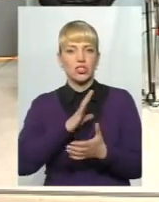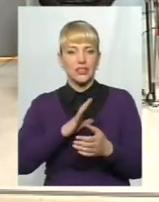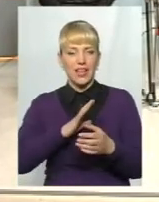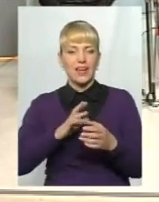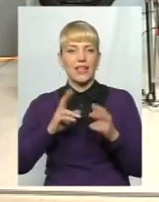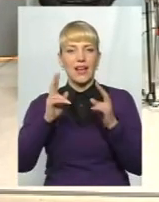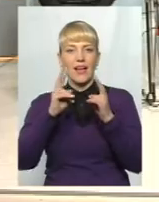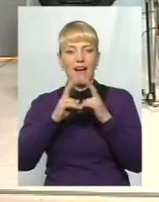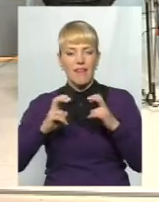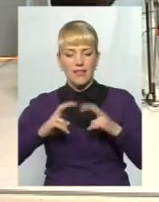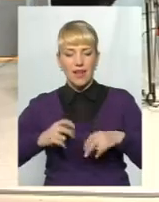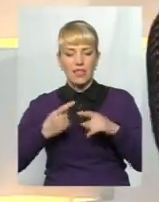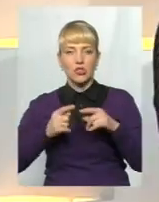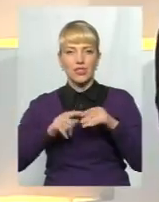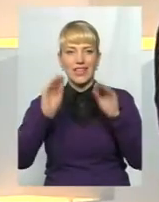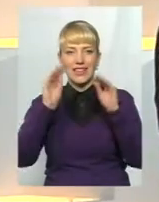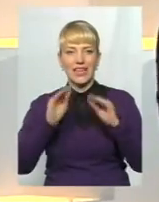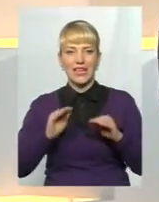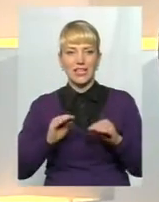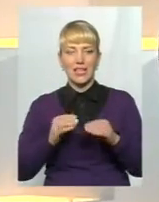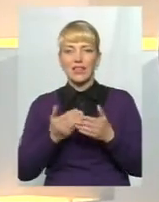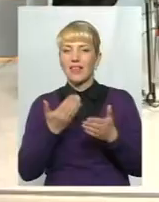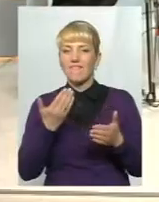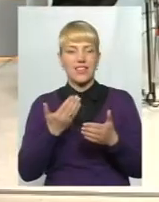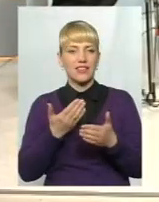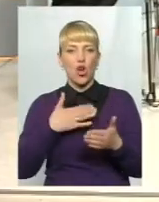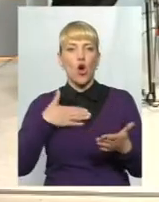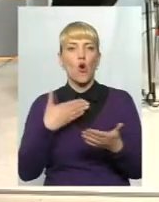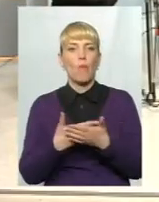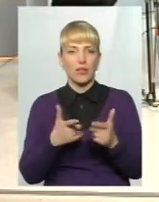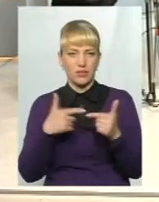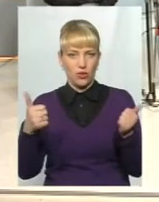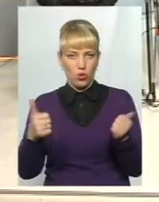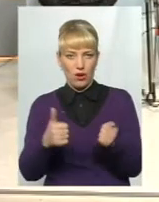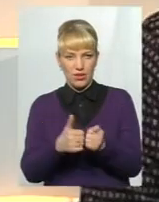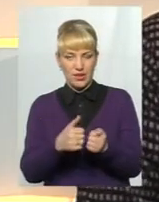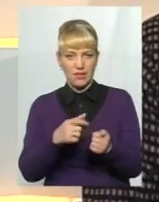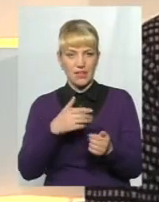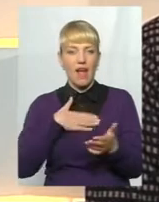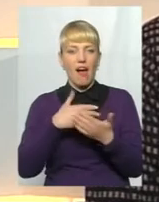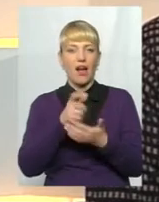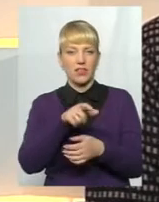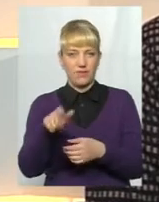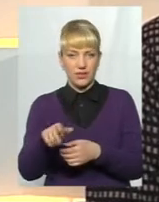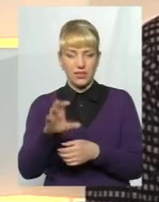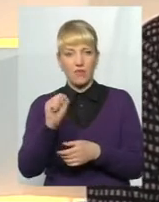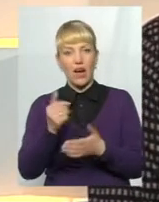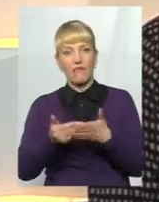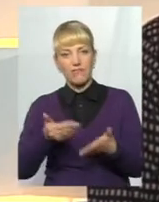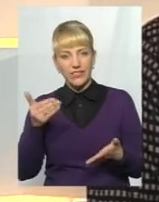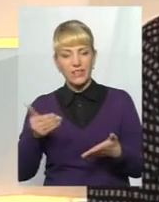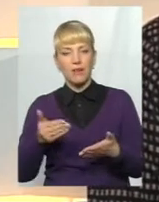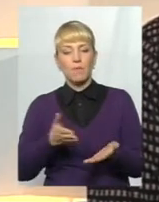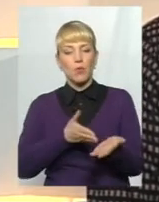декларацій не від подібних громадських активістів, які присутні тут в студії, а від профильних